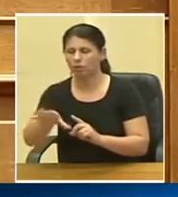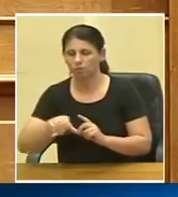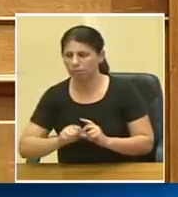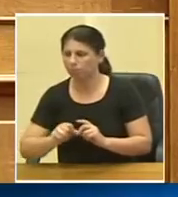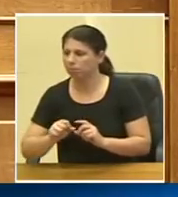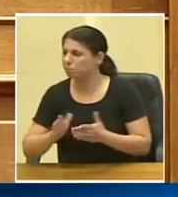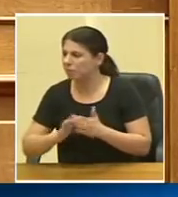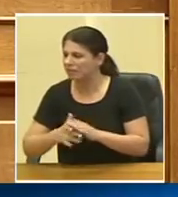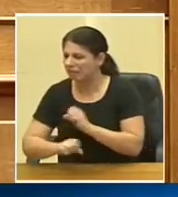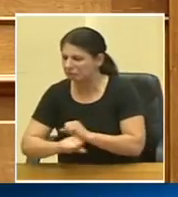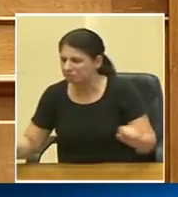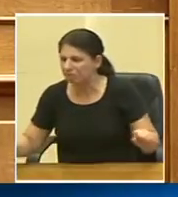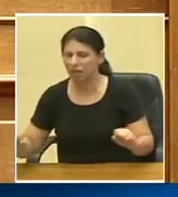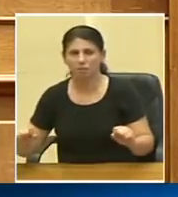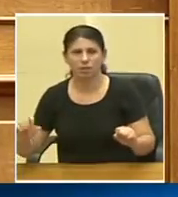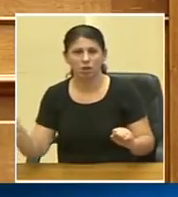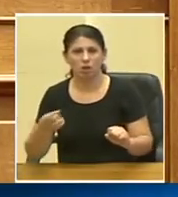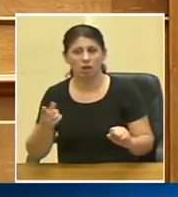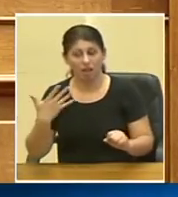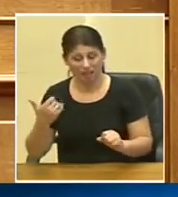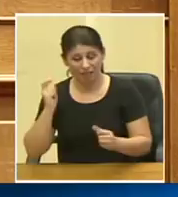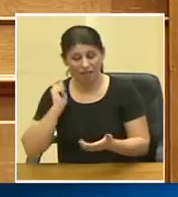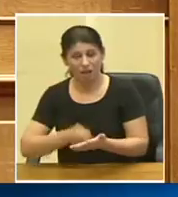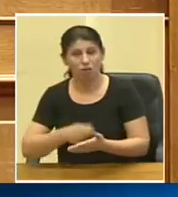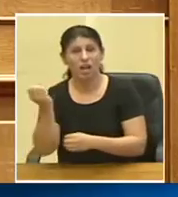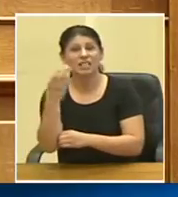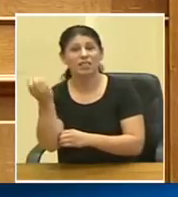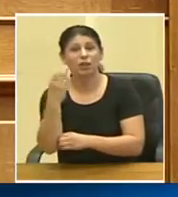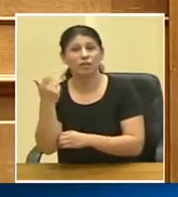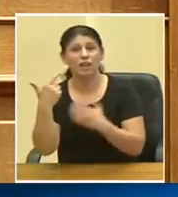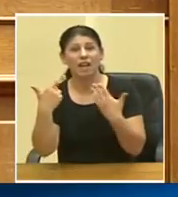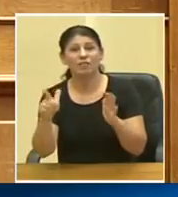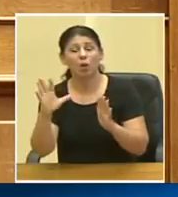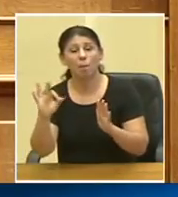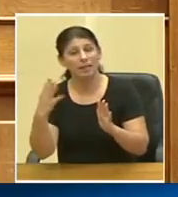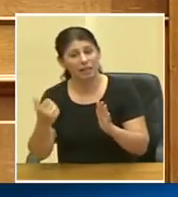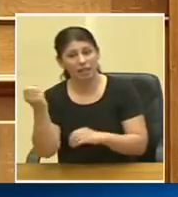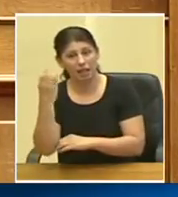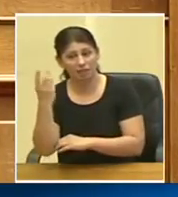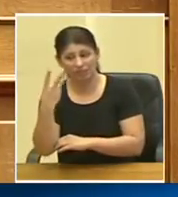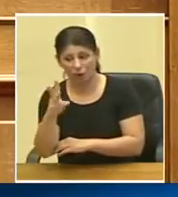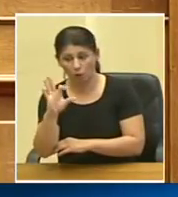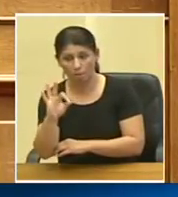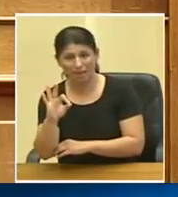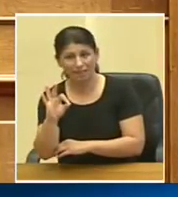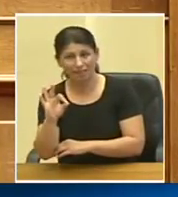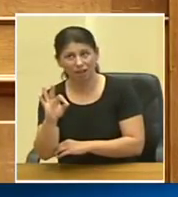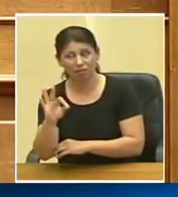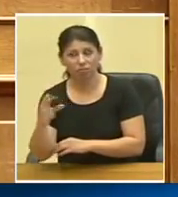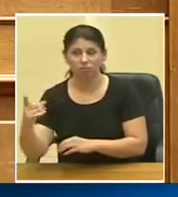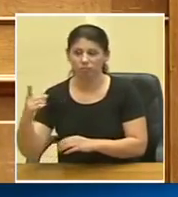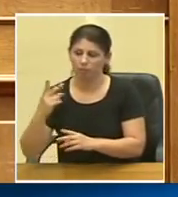πρακτικά διαλυμένο, είχαν να αγοραστούν καινούργια ασθενοφόρα, 750 είχε, τα 350 και έχουν